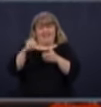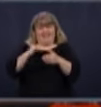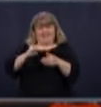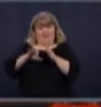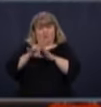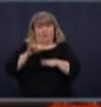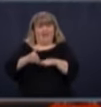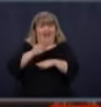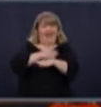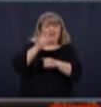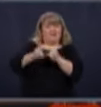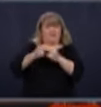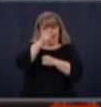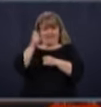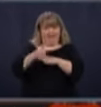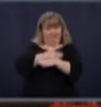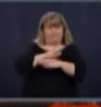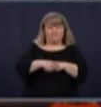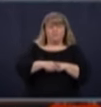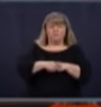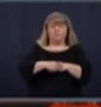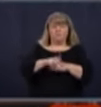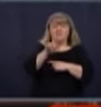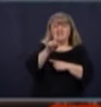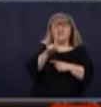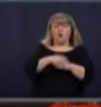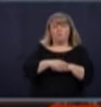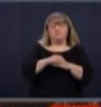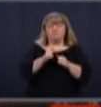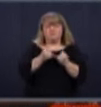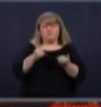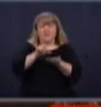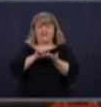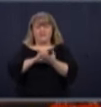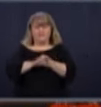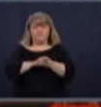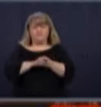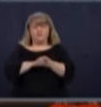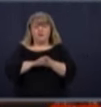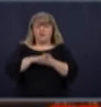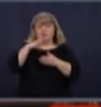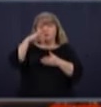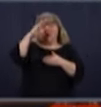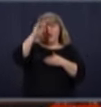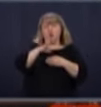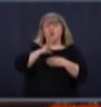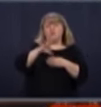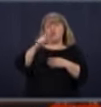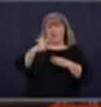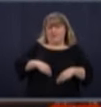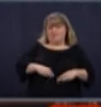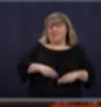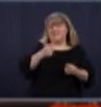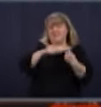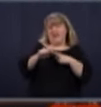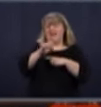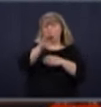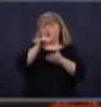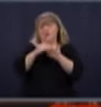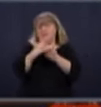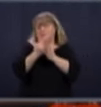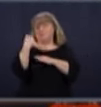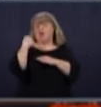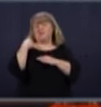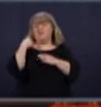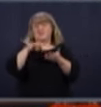Bergeron, la presse canadienne. M. le Premier ministre, donc, vous êtes allé à Montréal la semaine dernière. Qu'est-ce que votre visite à Montréal a pu changer dans la situation actuelle?